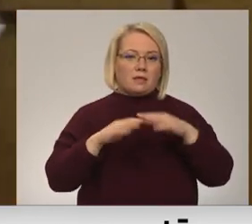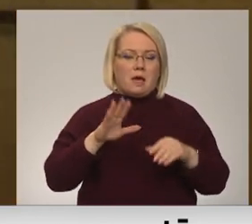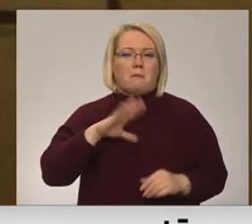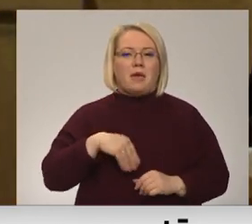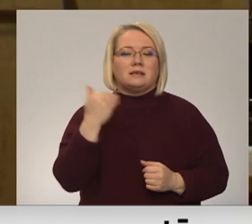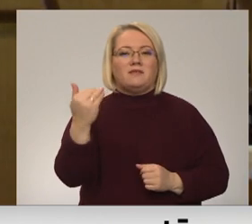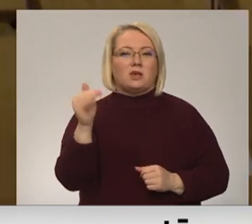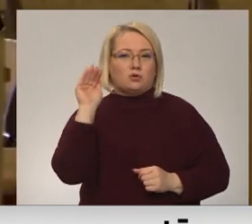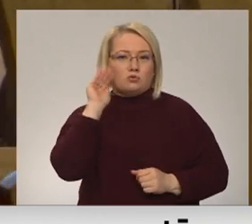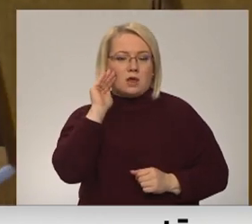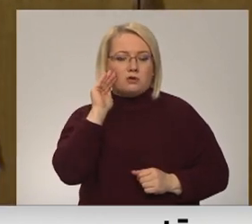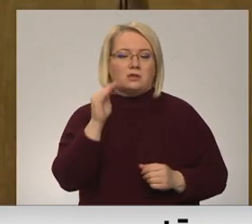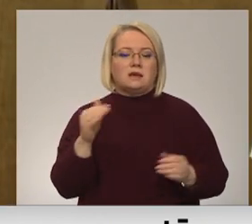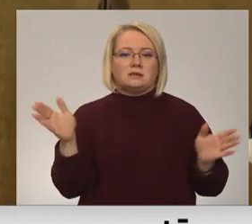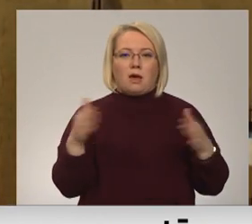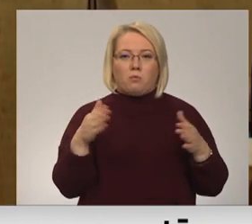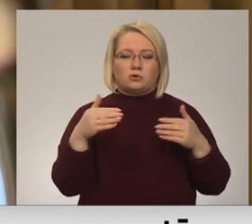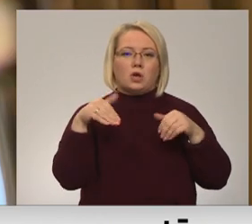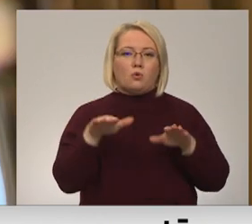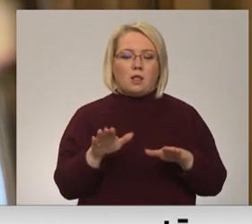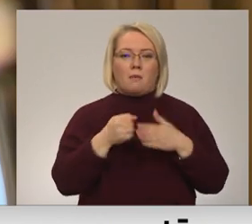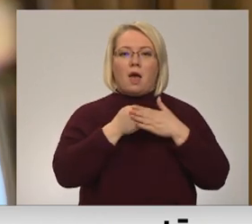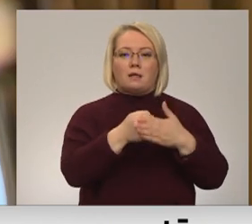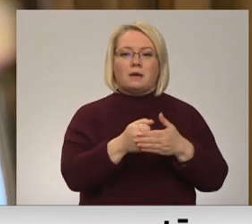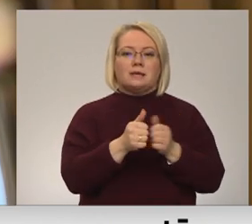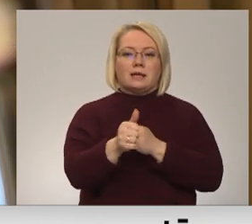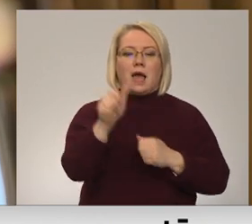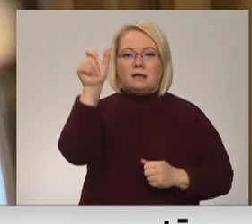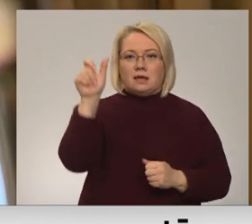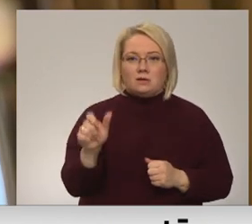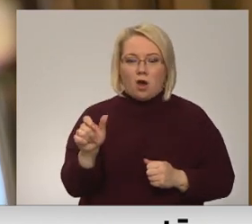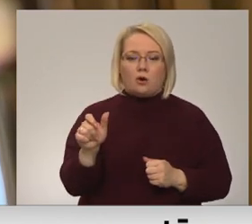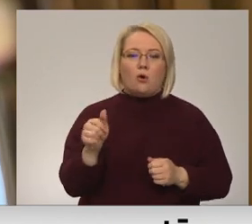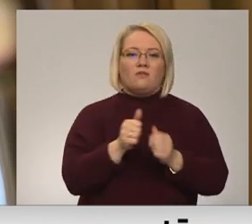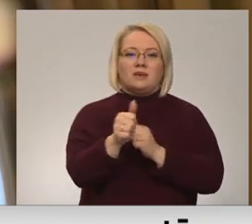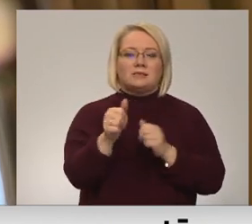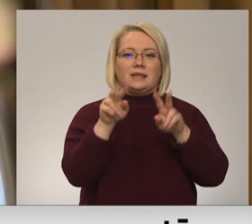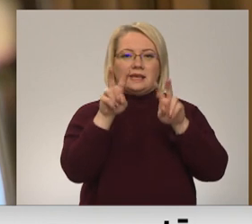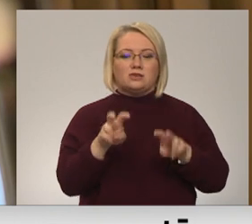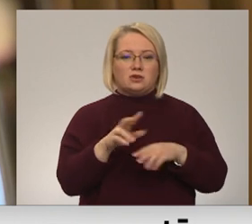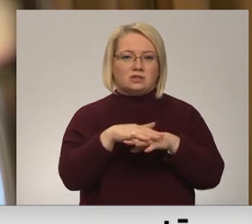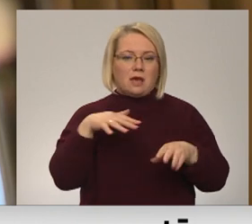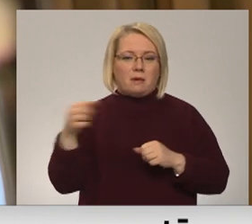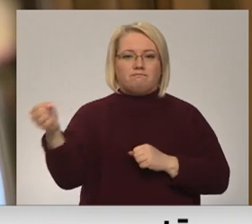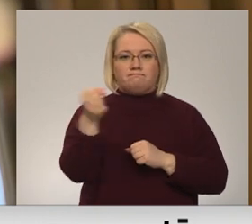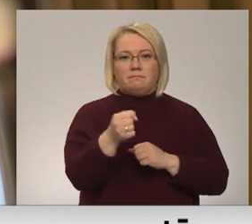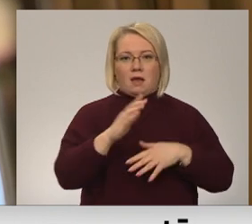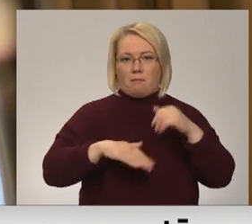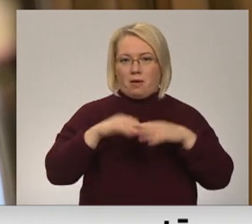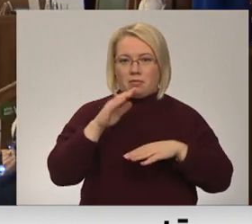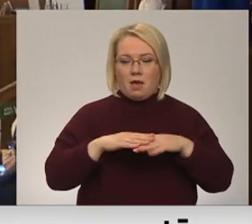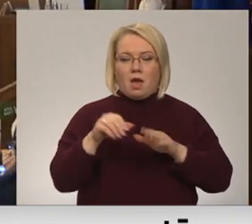uzklausīšanas senatora kopsapulcē tika nu valemts atbalstīt kandidatūru un virziet izskatīšanai saimā, iecelšanājā amatā.